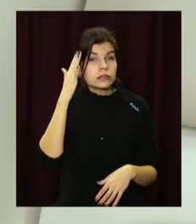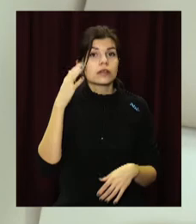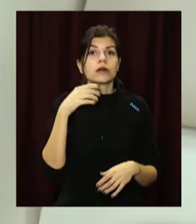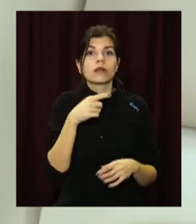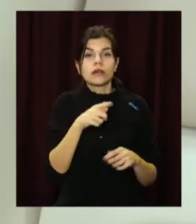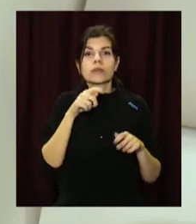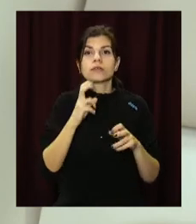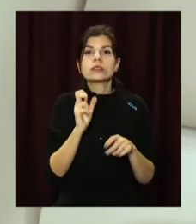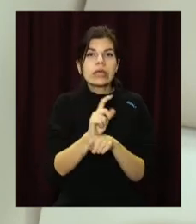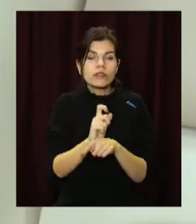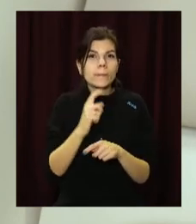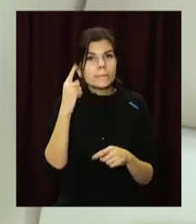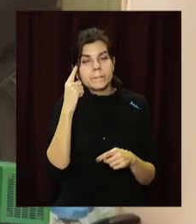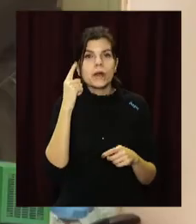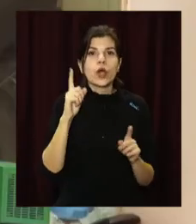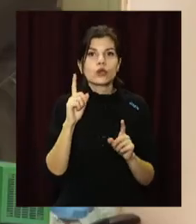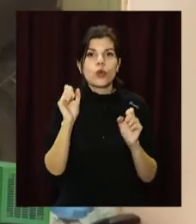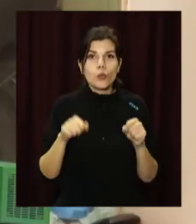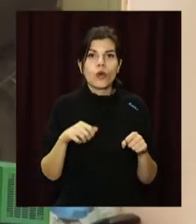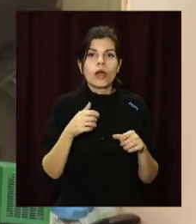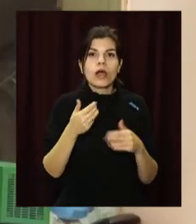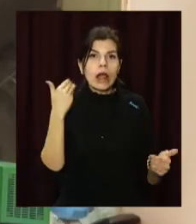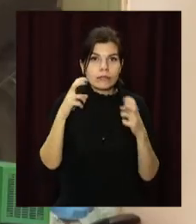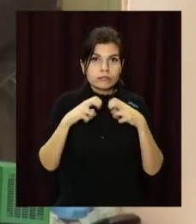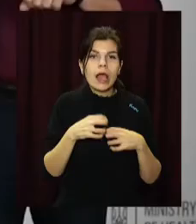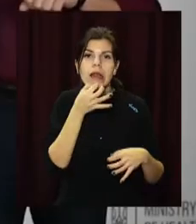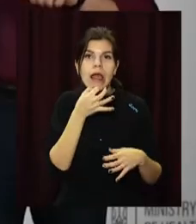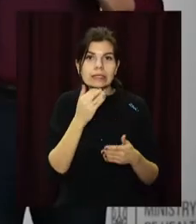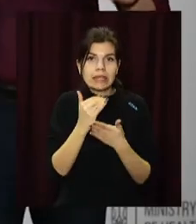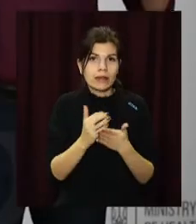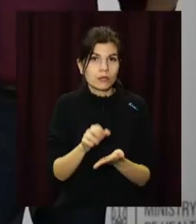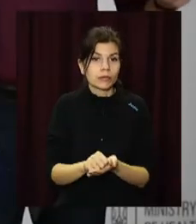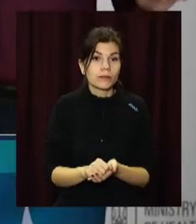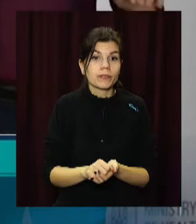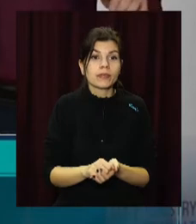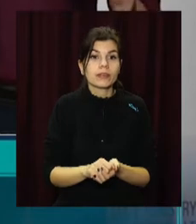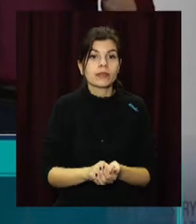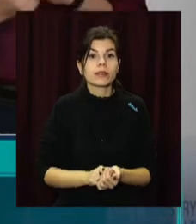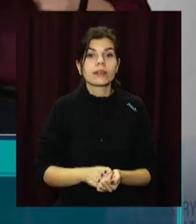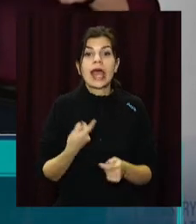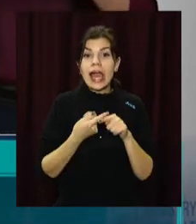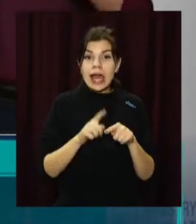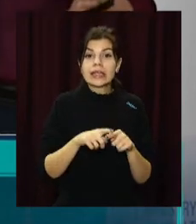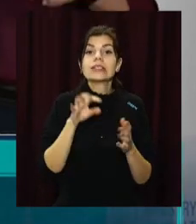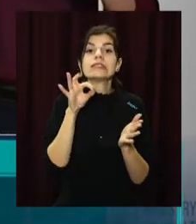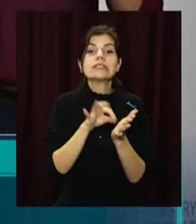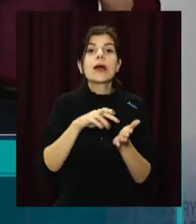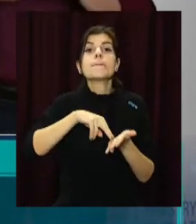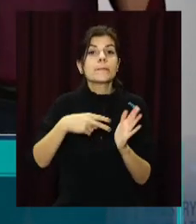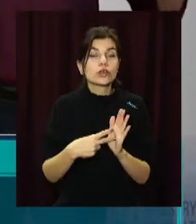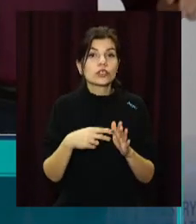завдання по розбудові системи надання онкологічної допомоги. Для досягнення цієї мети заплановано